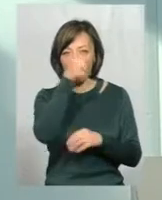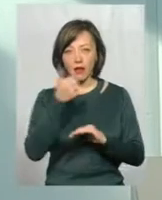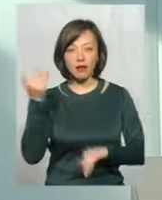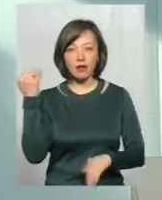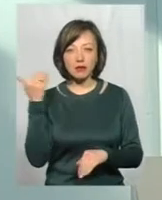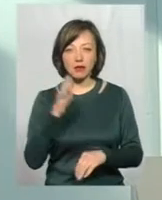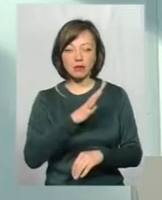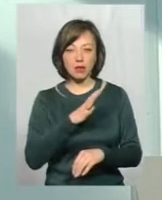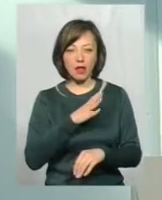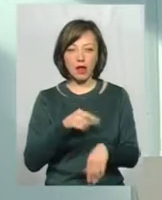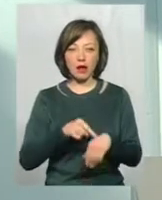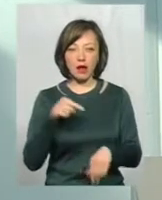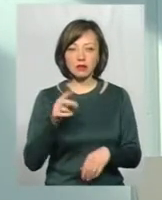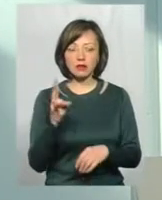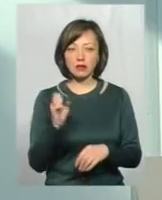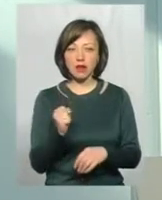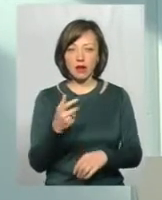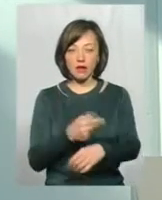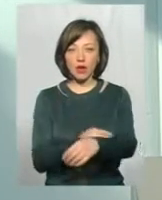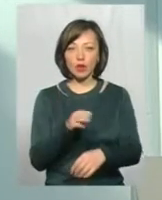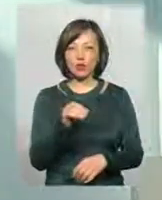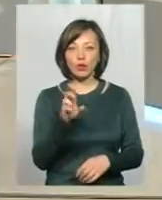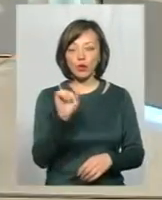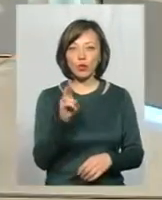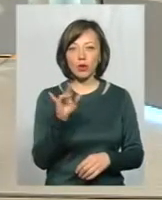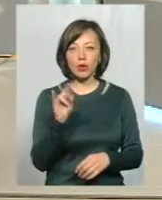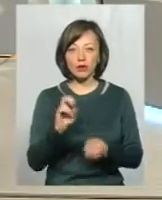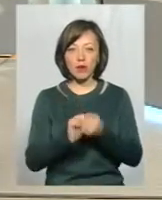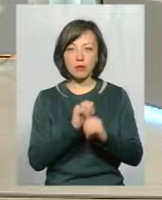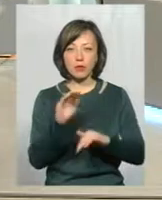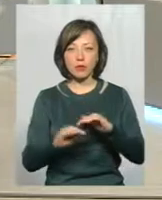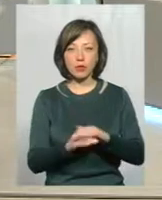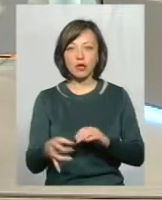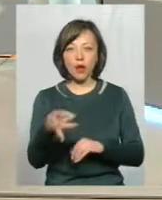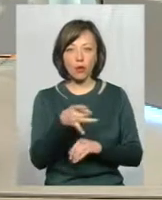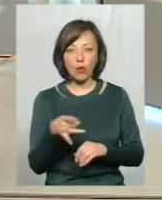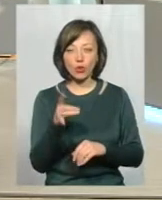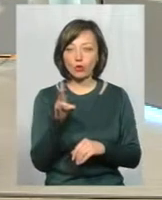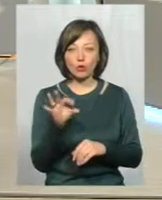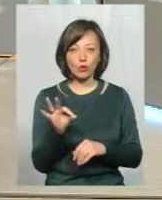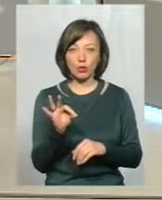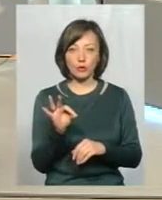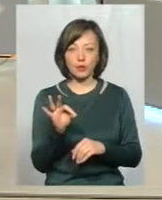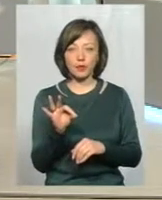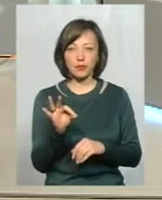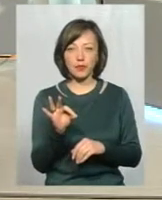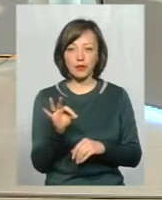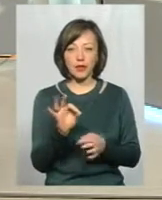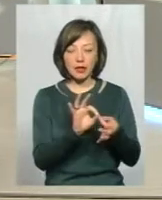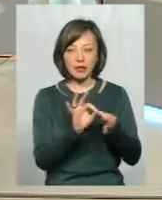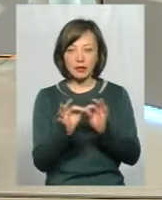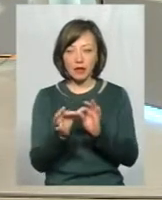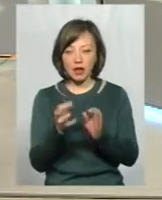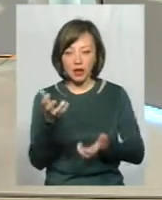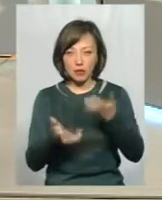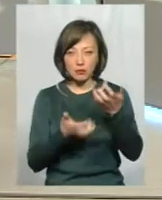була, будь-то би, реакція на введення туберкуліна в Кам'янець-Подольському районі. Але при детальному